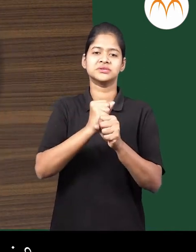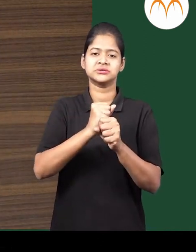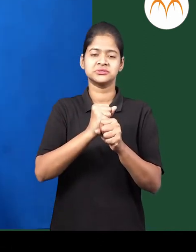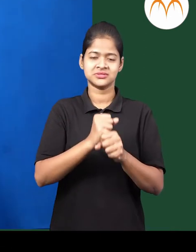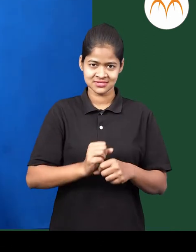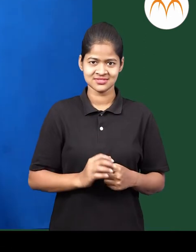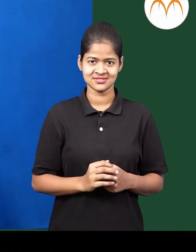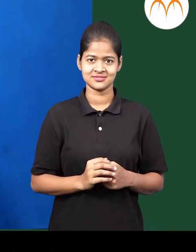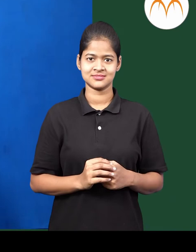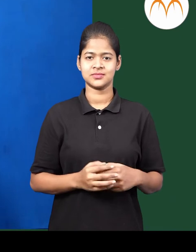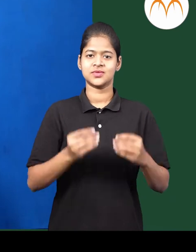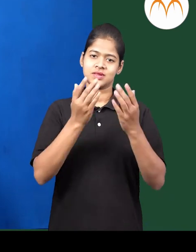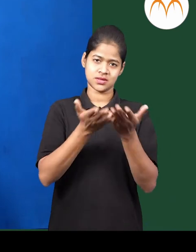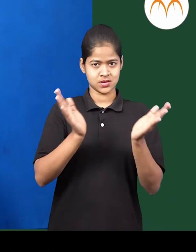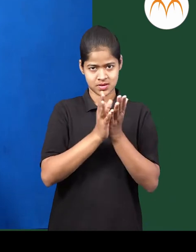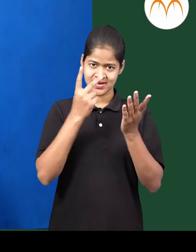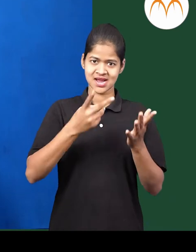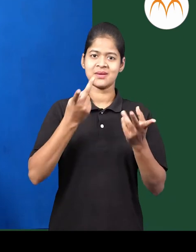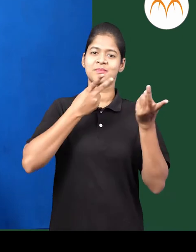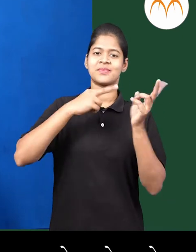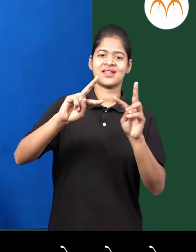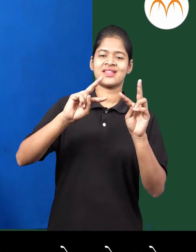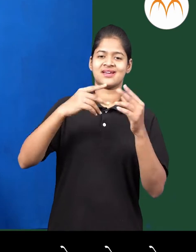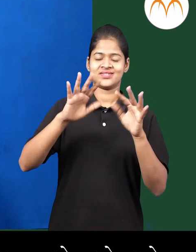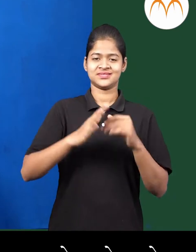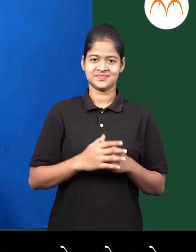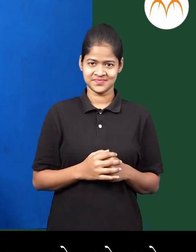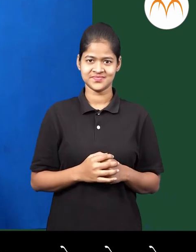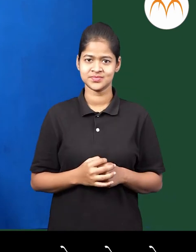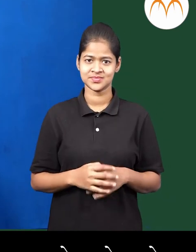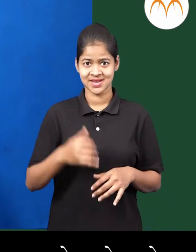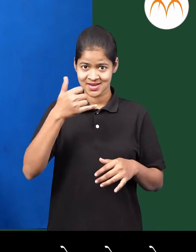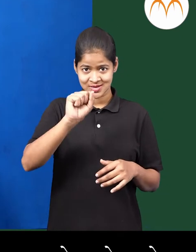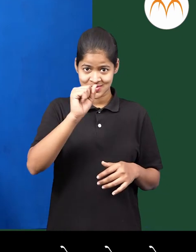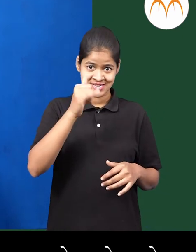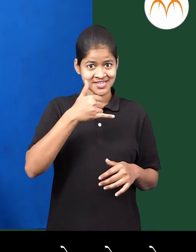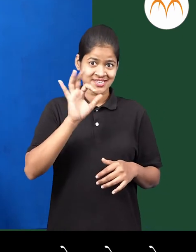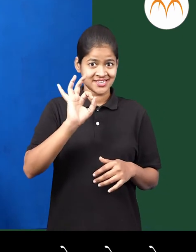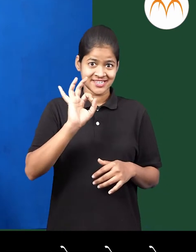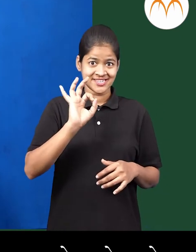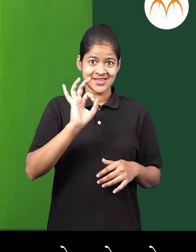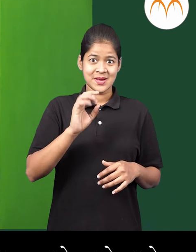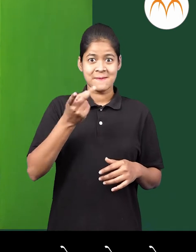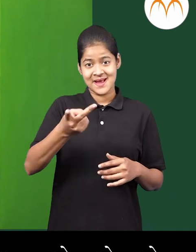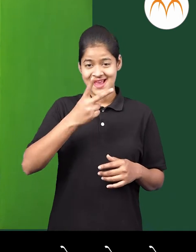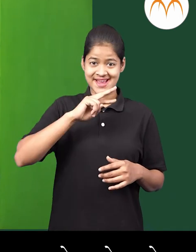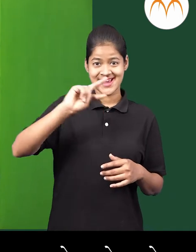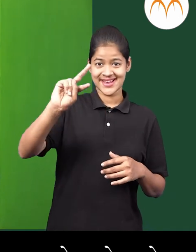राधा शाहनाय बग तुझा दाधा परत जाता ना व्योवस्थित सगली भांडी एका ताटात घ्योंद गेला तु